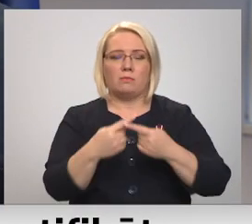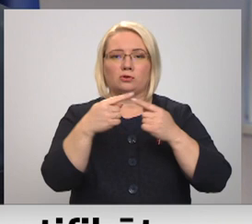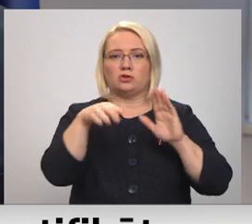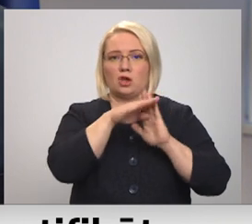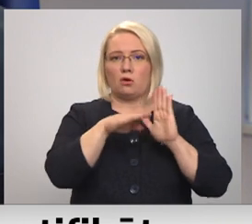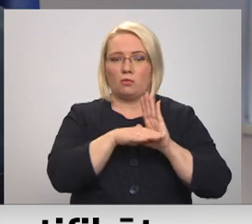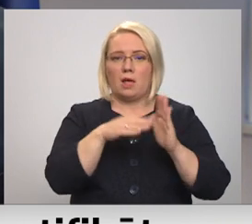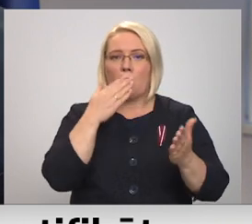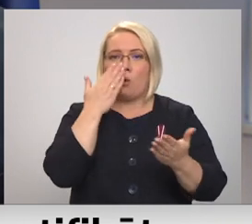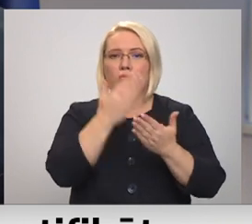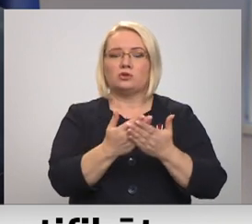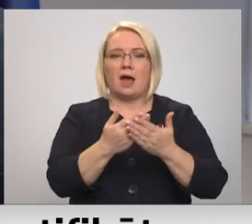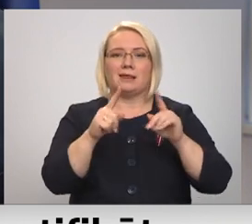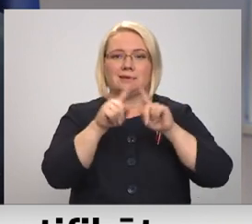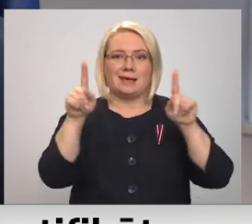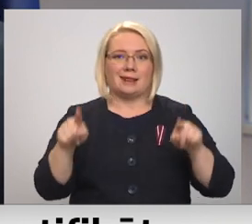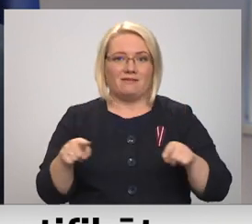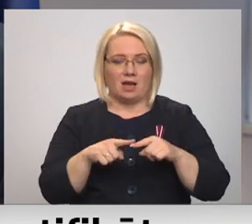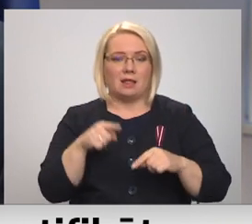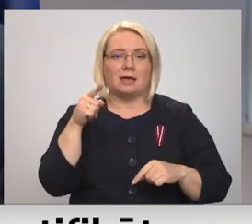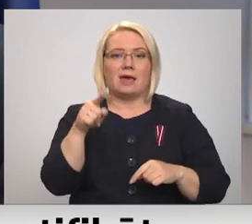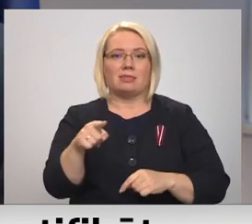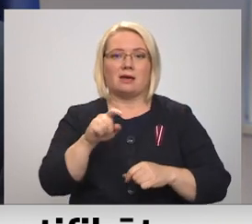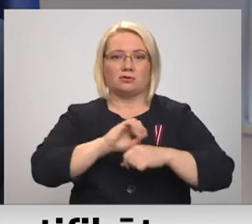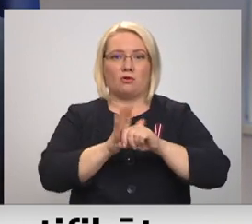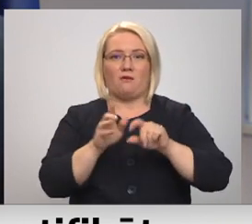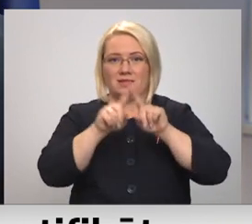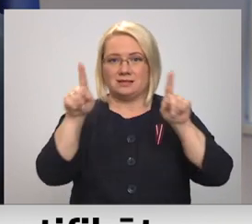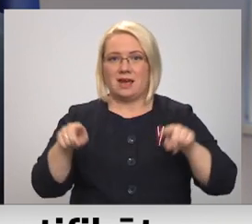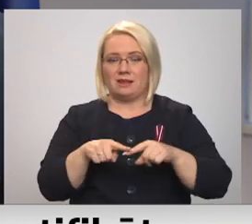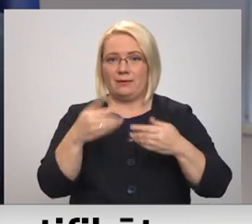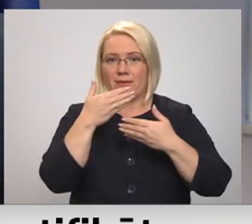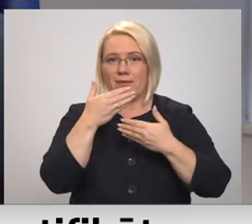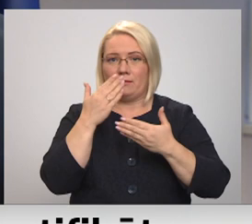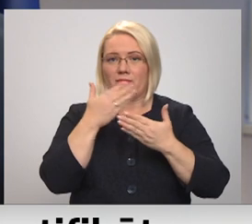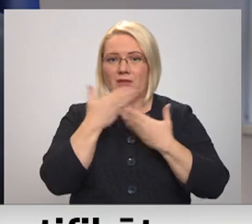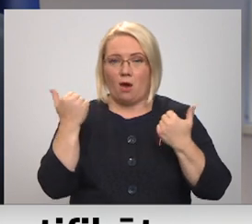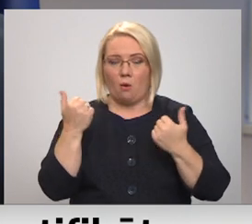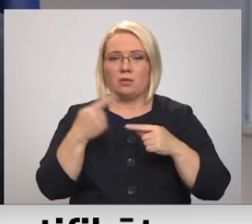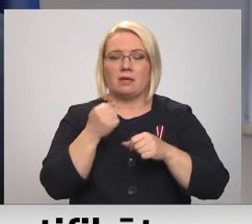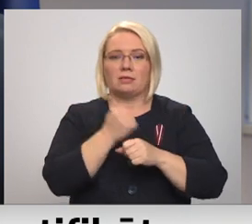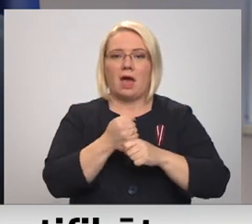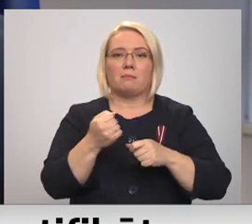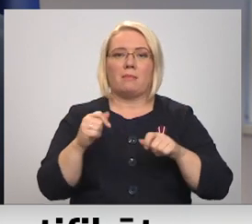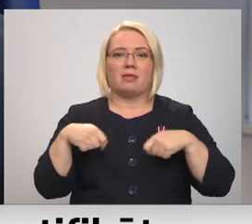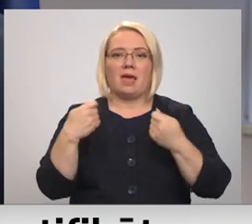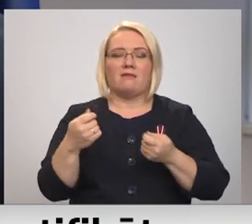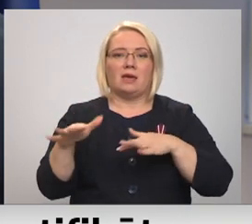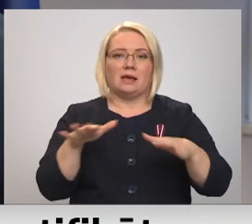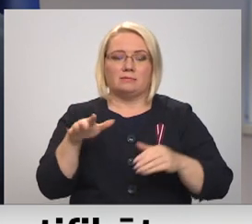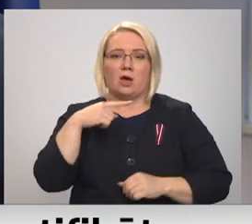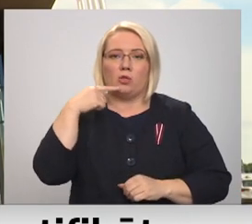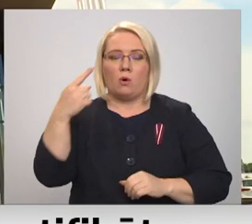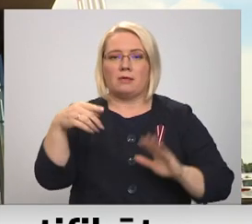uzrādīt šo certifikātu. Ja šis certifikāts netiks uzrādījis, protams, tā darba devēja rīcība šobrīd ir noteikti